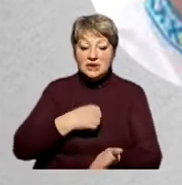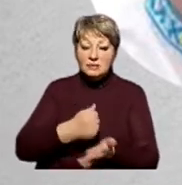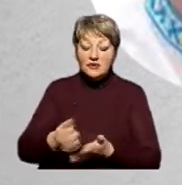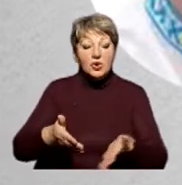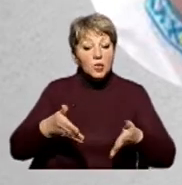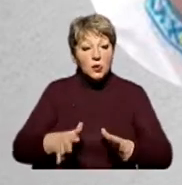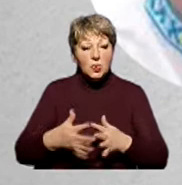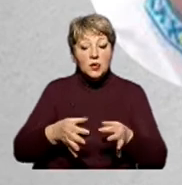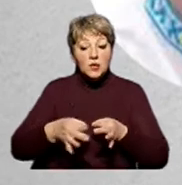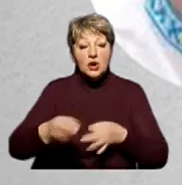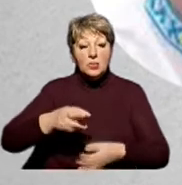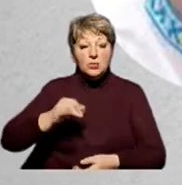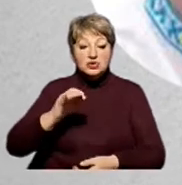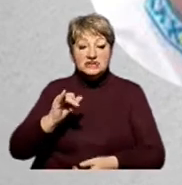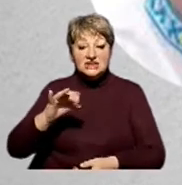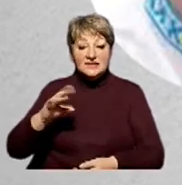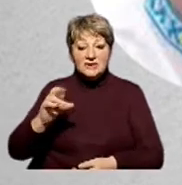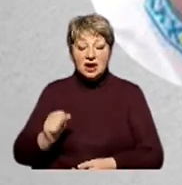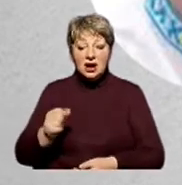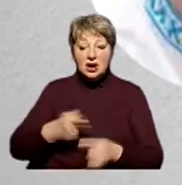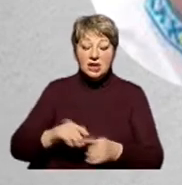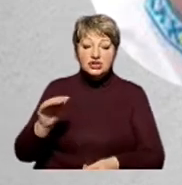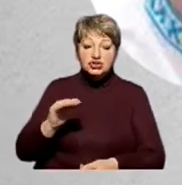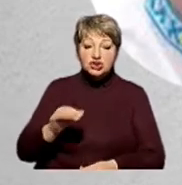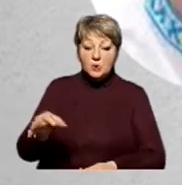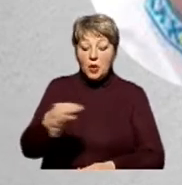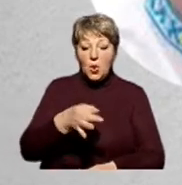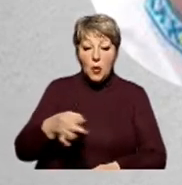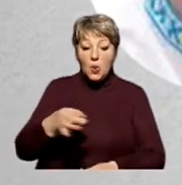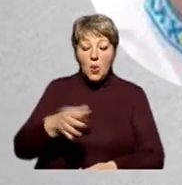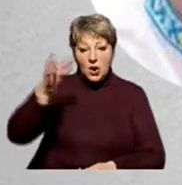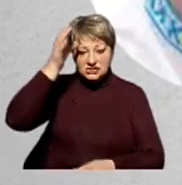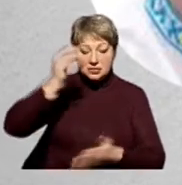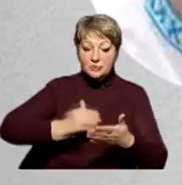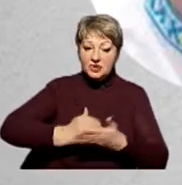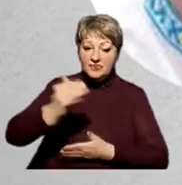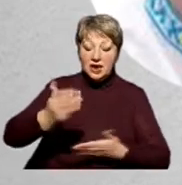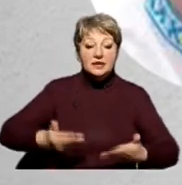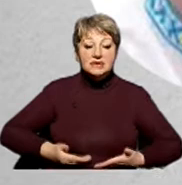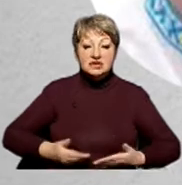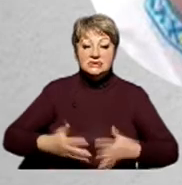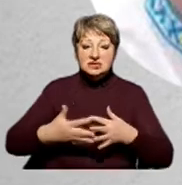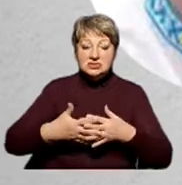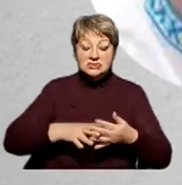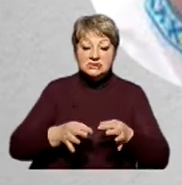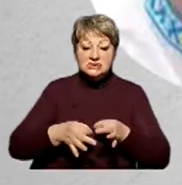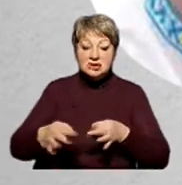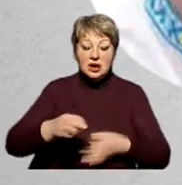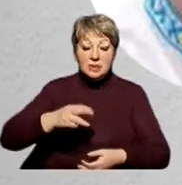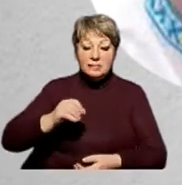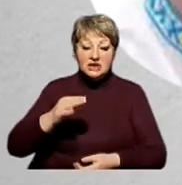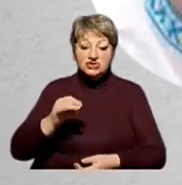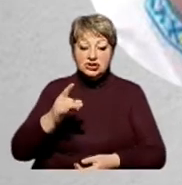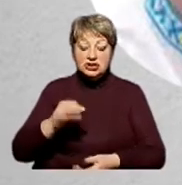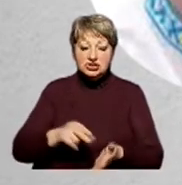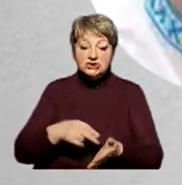Народився в селі Мусіївка Ружинського району Житомирської області. Освіта вища. Проживає в селі Межиріч Черкаського